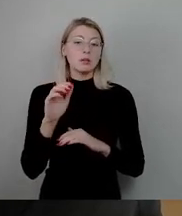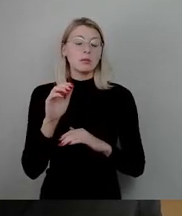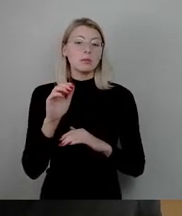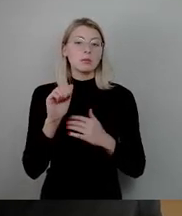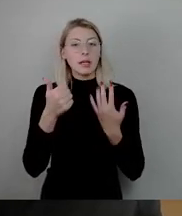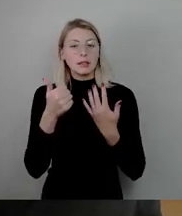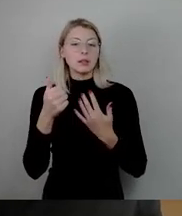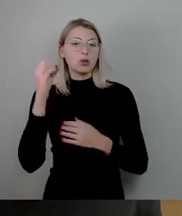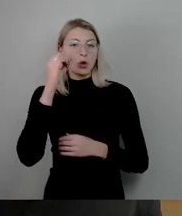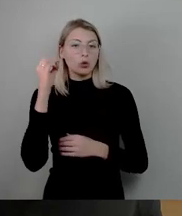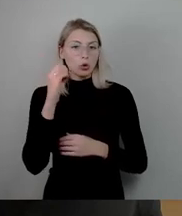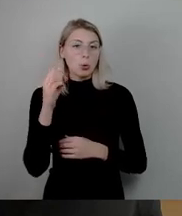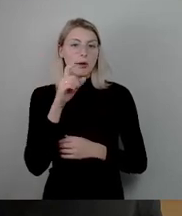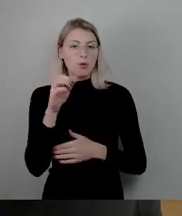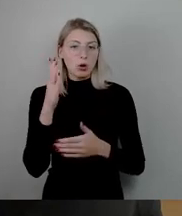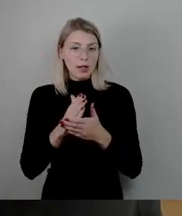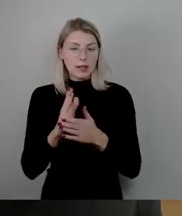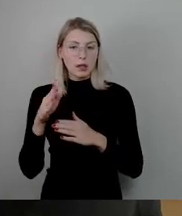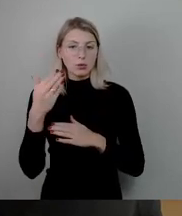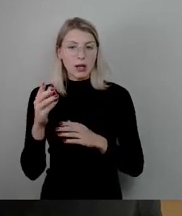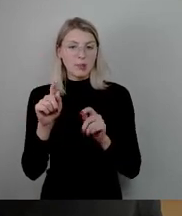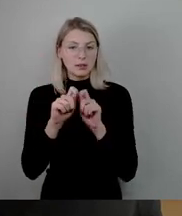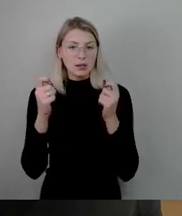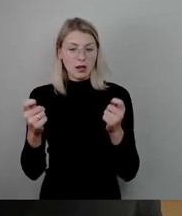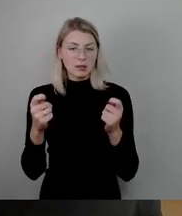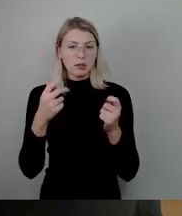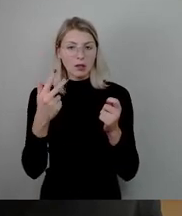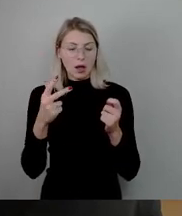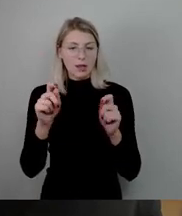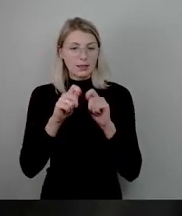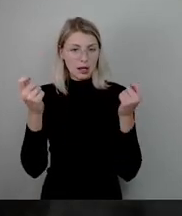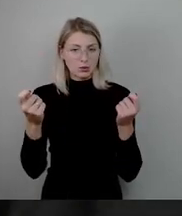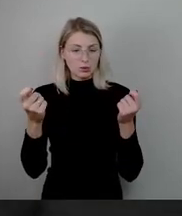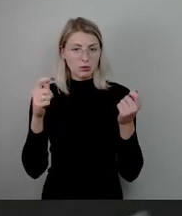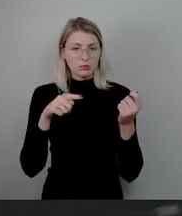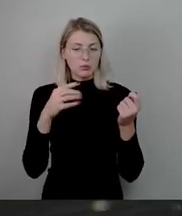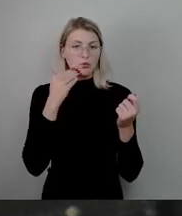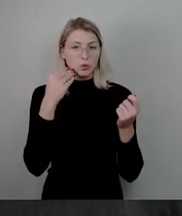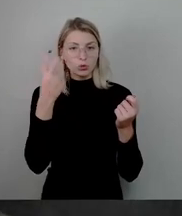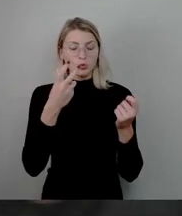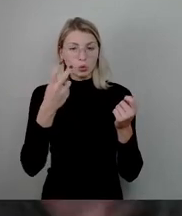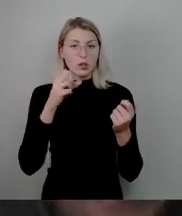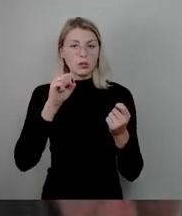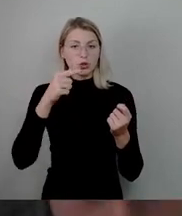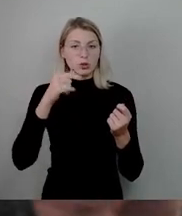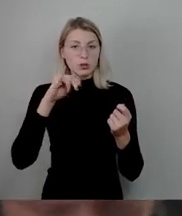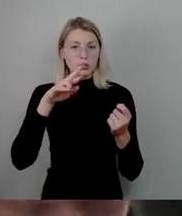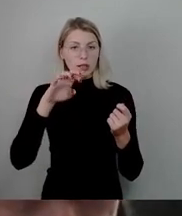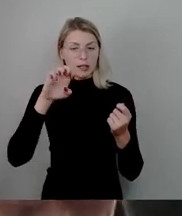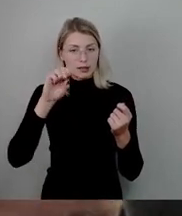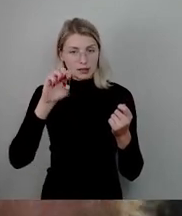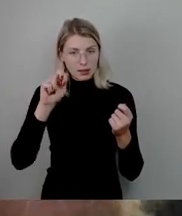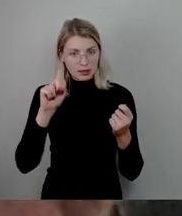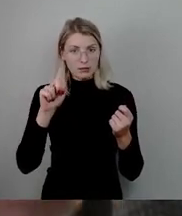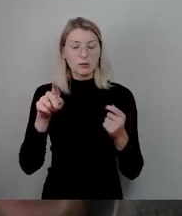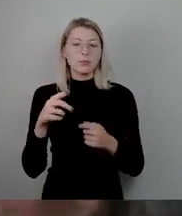Seite 3 zu einer Wohnungssuche, die in Striesen stattgefunden hat, wo der Makler